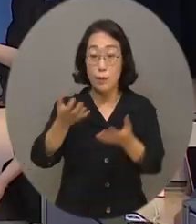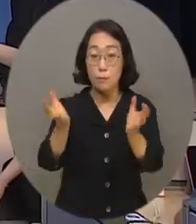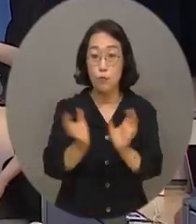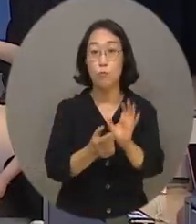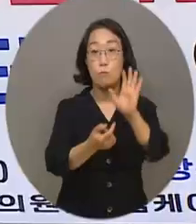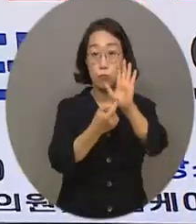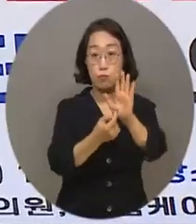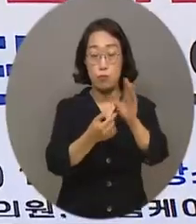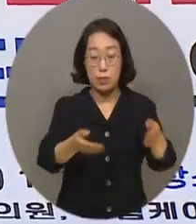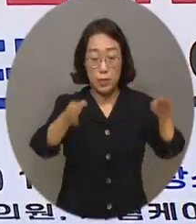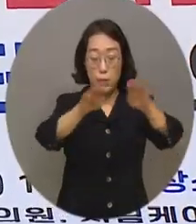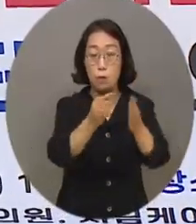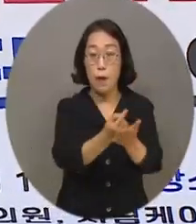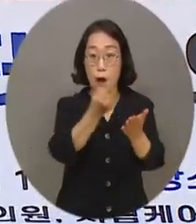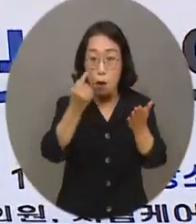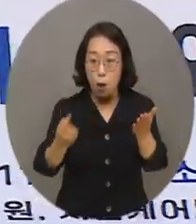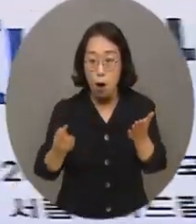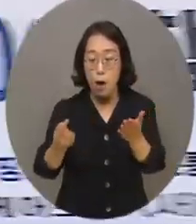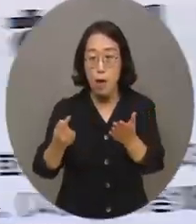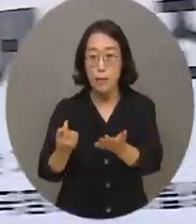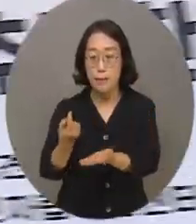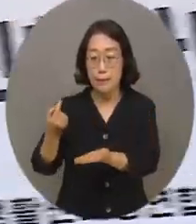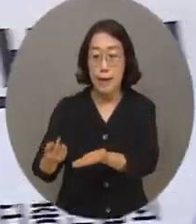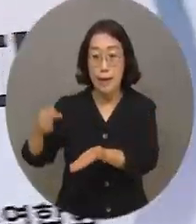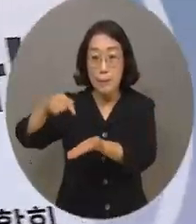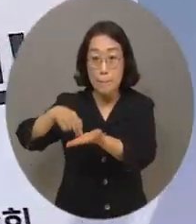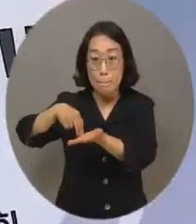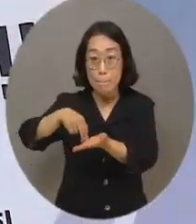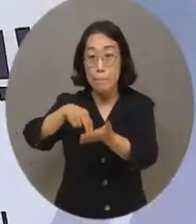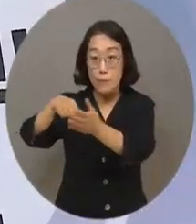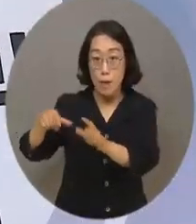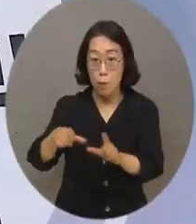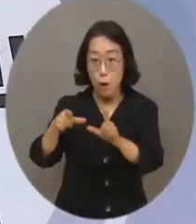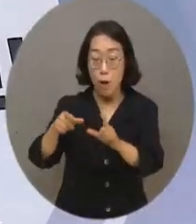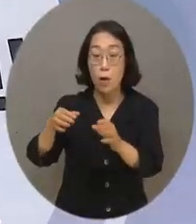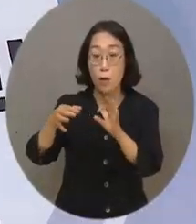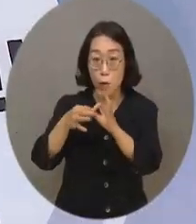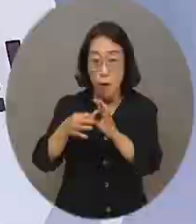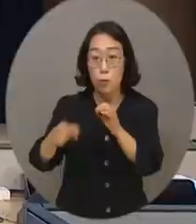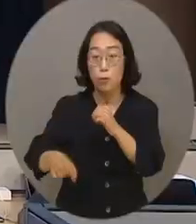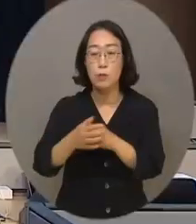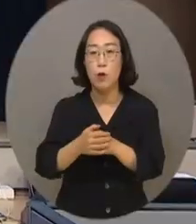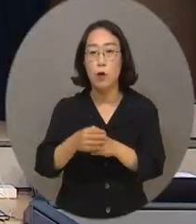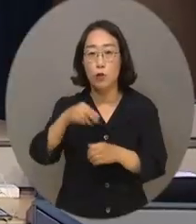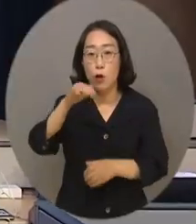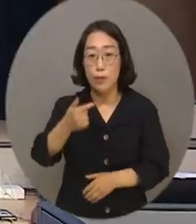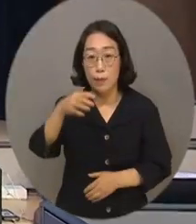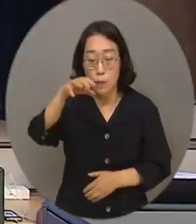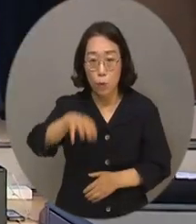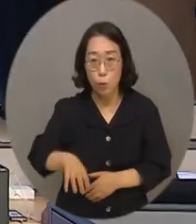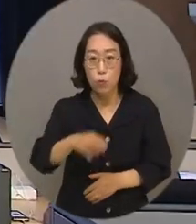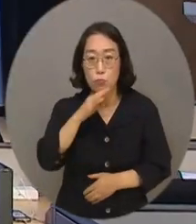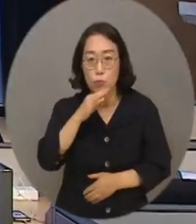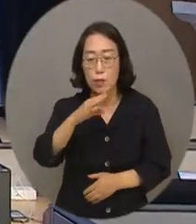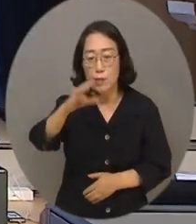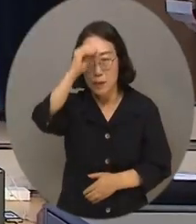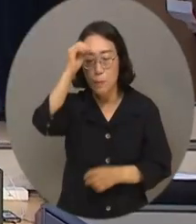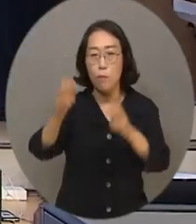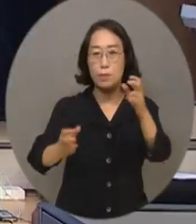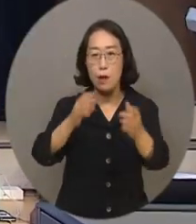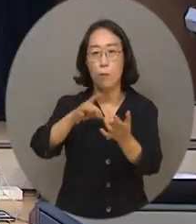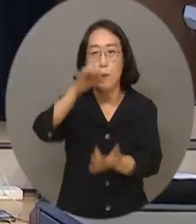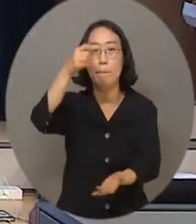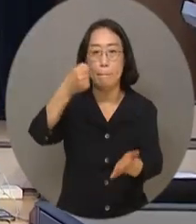탈시설 장애인 지역사회 자립지원 로드맵에 따라 서산시는 지난해 장애인 지역사회 자립지원 시범 사업에